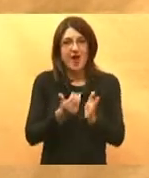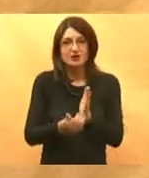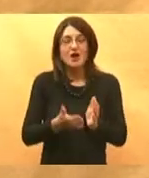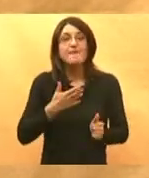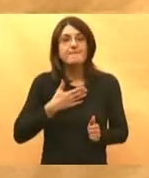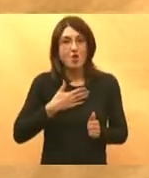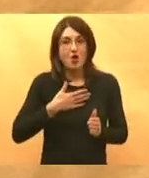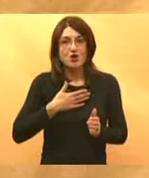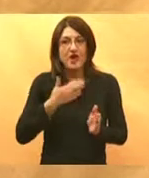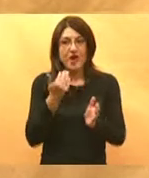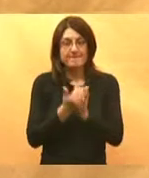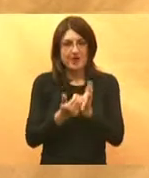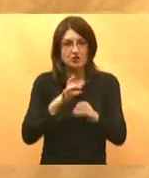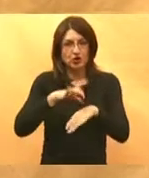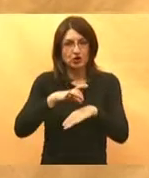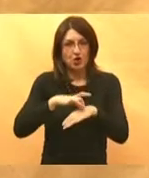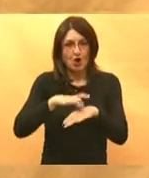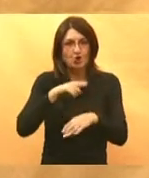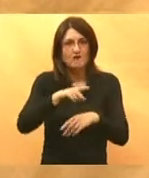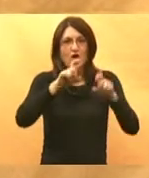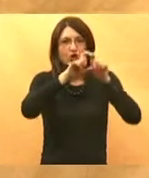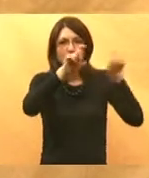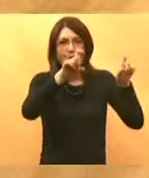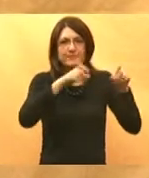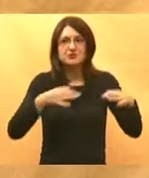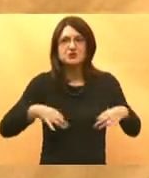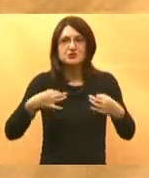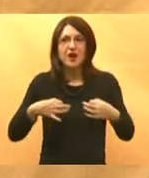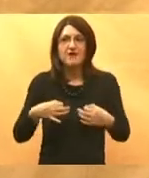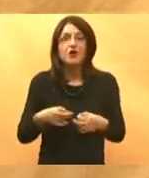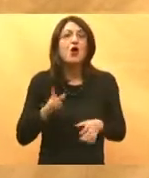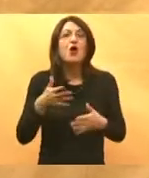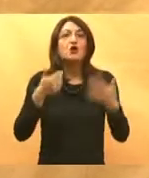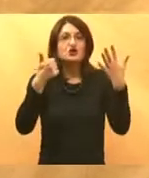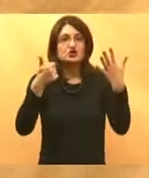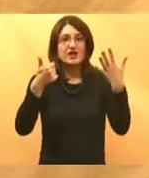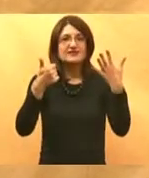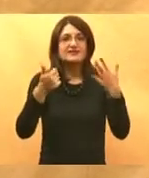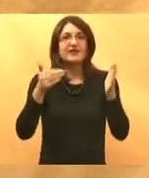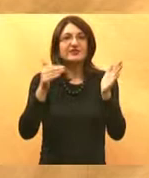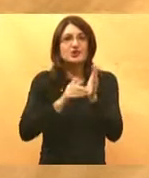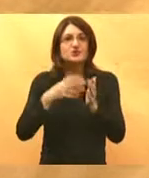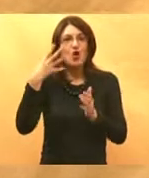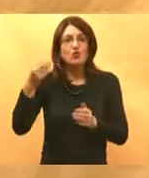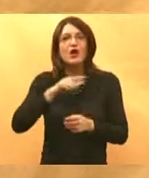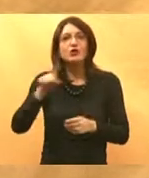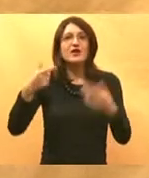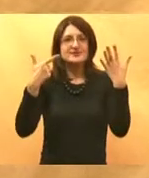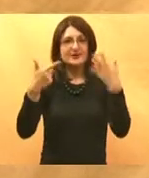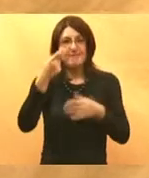plaća dakle plaća doktora unutar doma zdravlja ne, ja bih to htio reći je od 6000 kuna do negdje 7,5